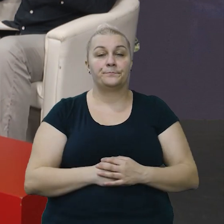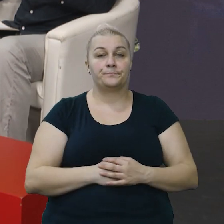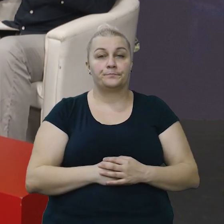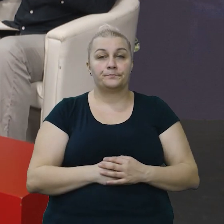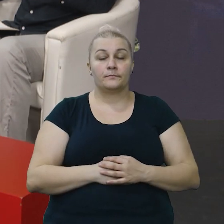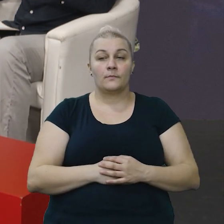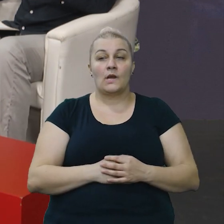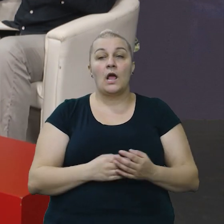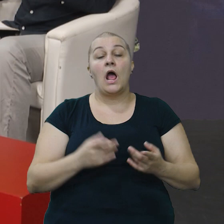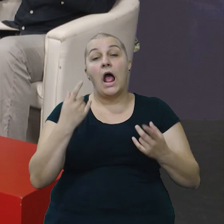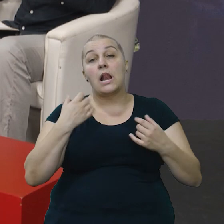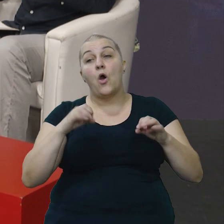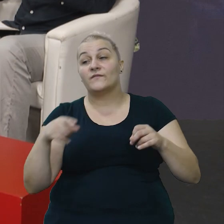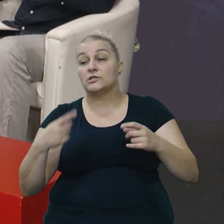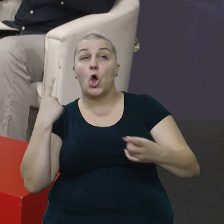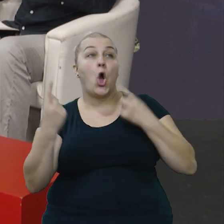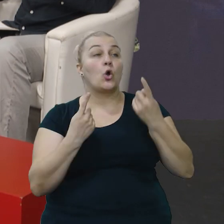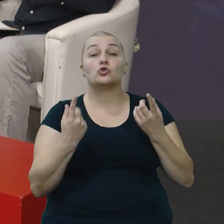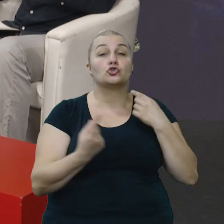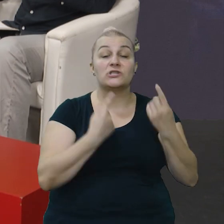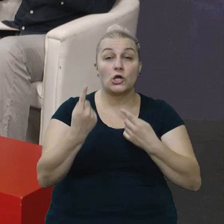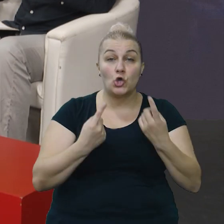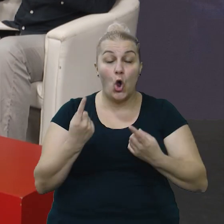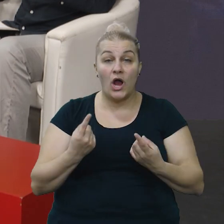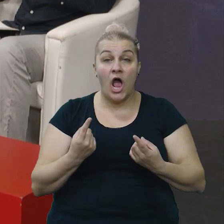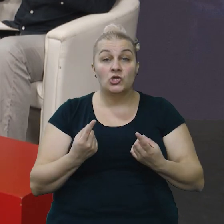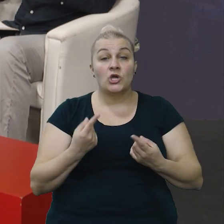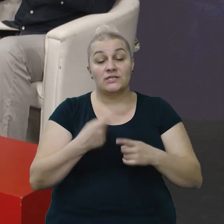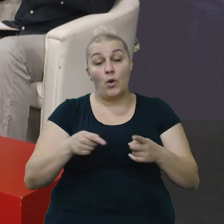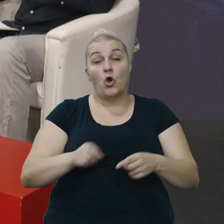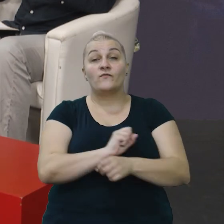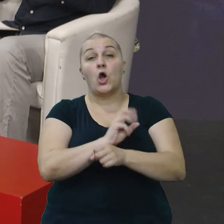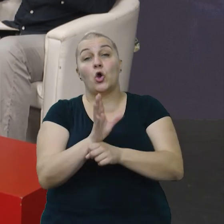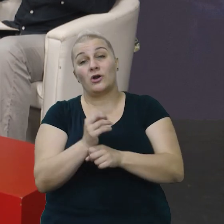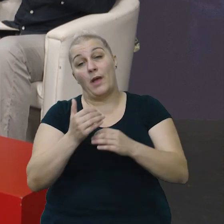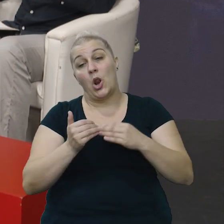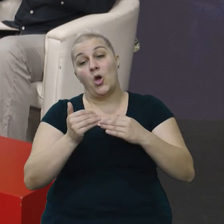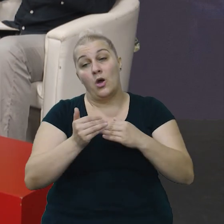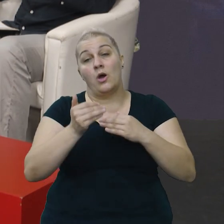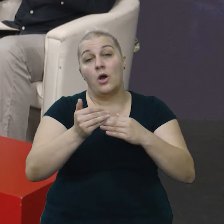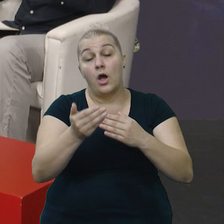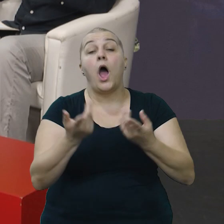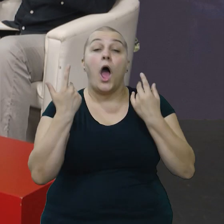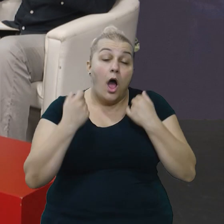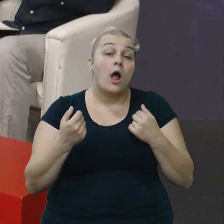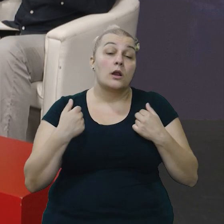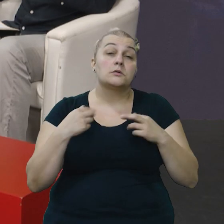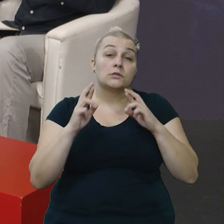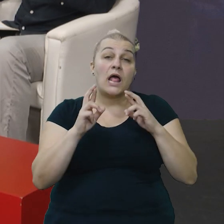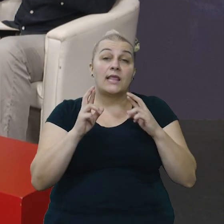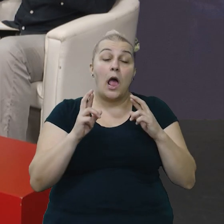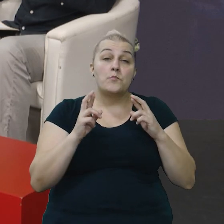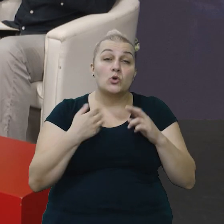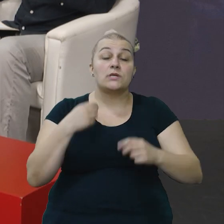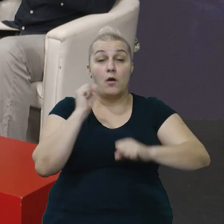s obzirom na okolnosti koje se događaju prilikom pandemije, pa je to malo zategnuto, ali mi se nadamo kao